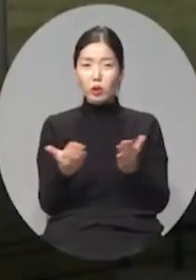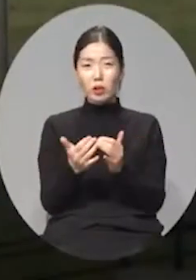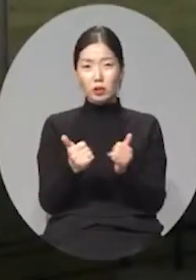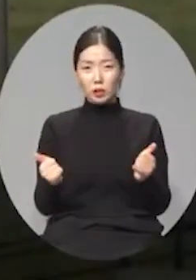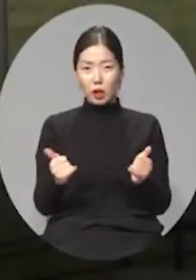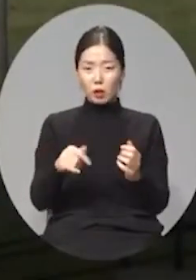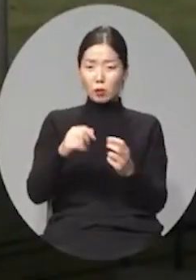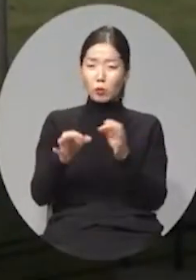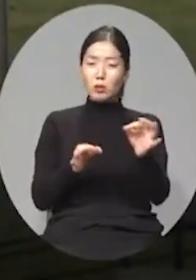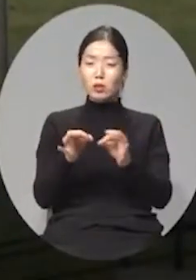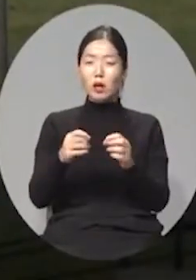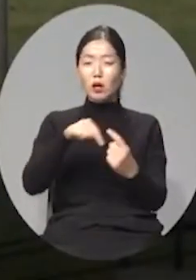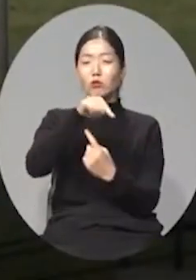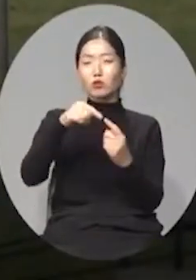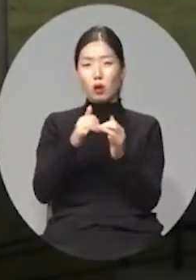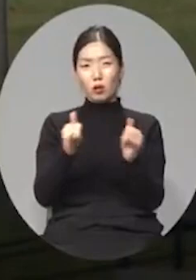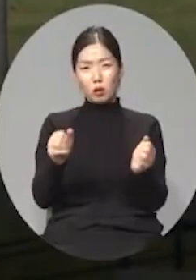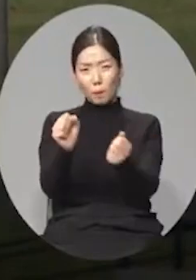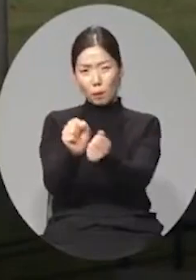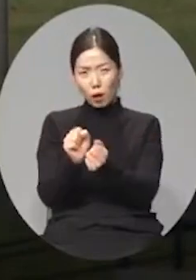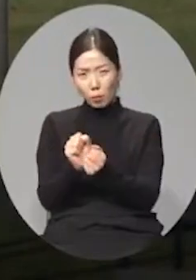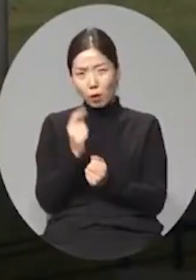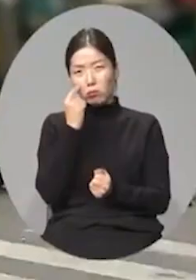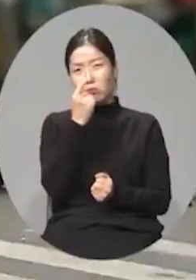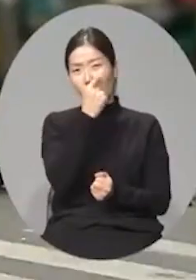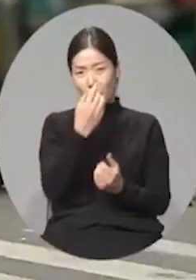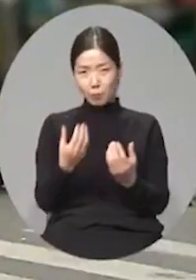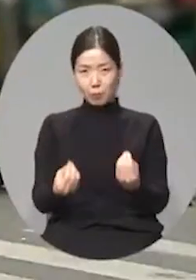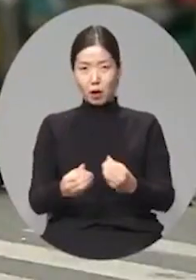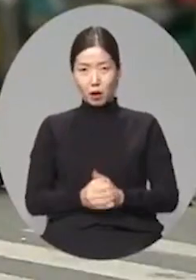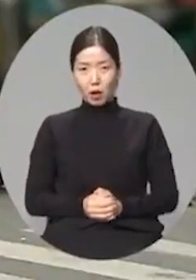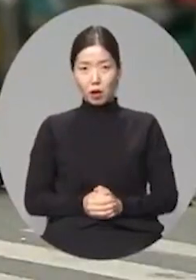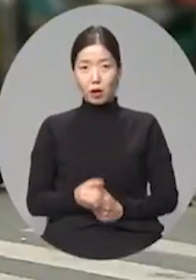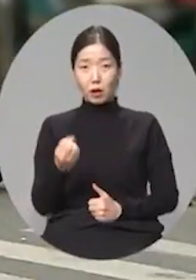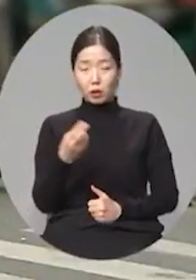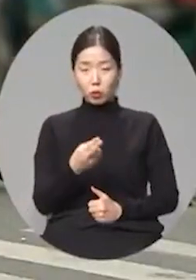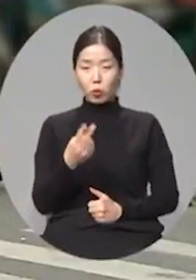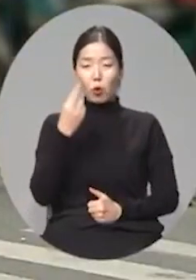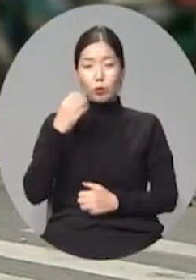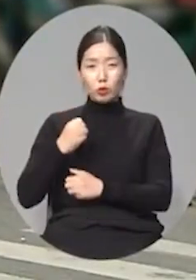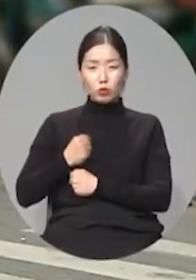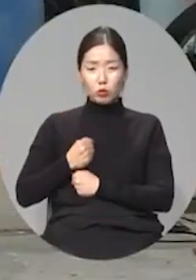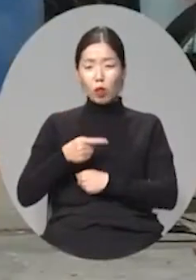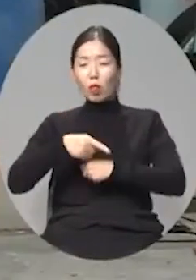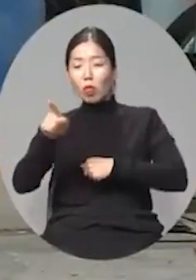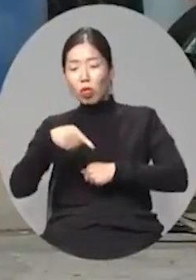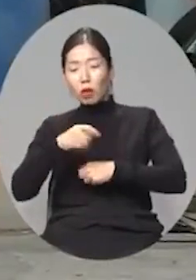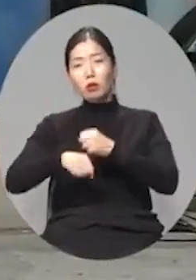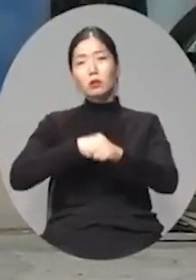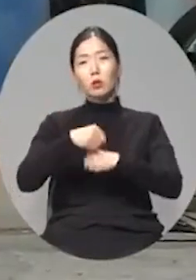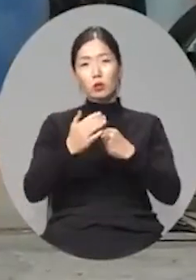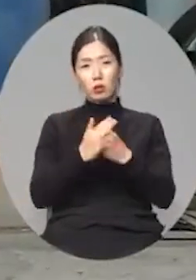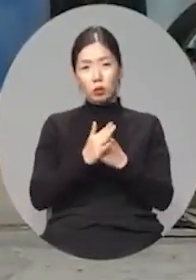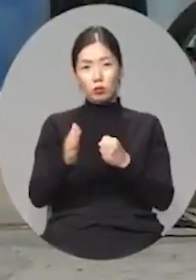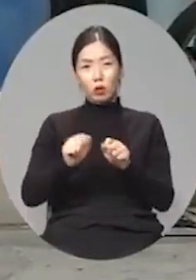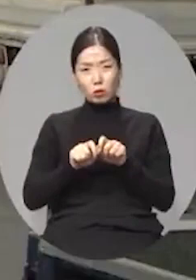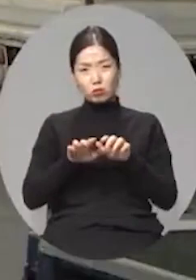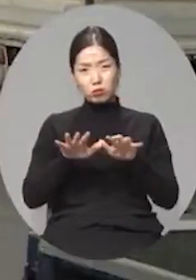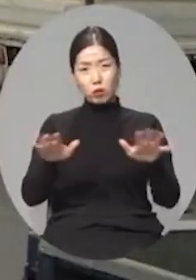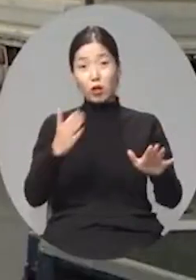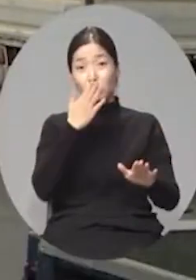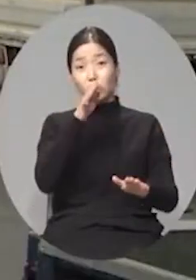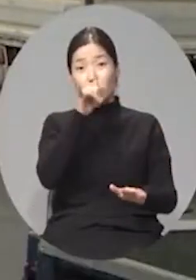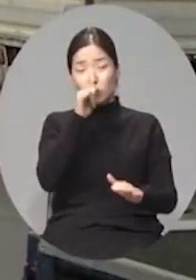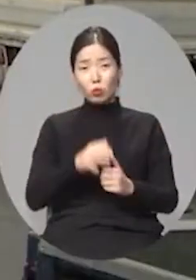상점을 운영하는 이들까지 감염이 확인된 겁니다. 여기에 미군 장병들의 외출이 자유롭다 보니 확진자가 더 늘 수 있고